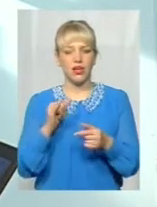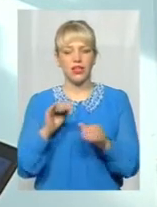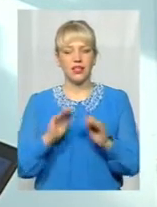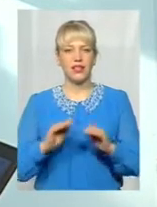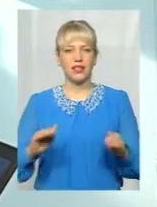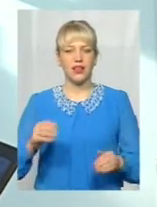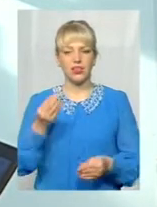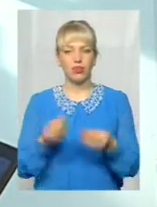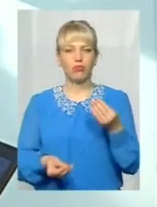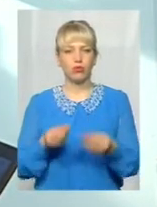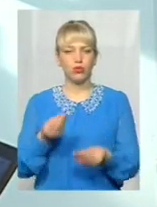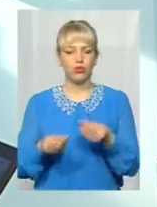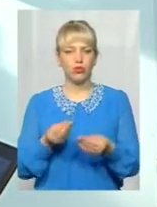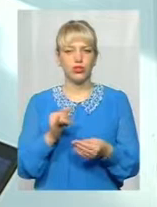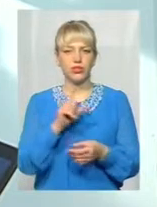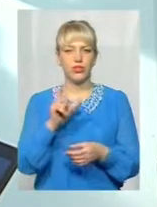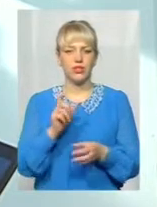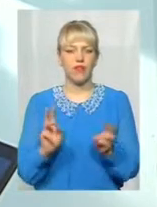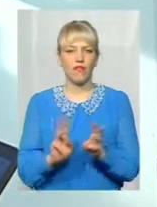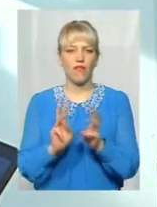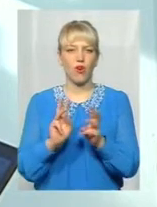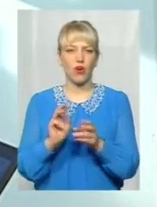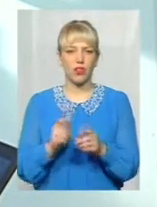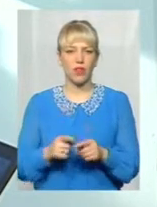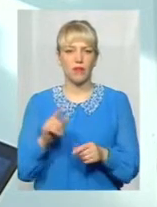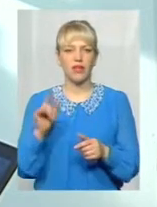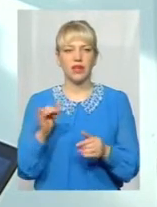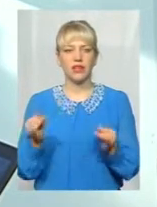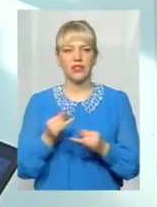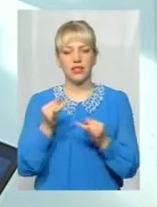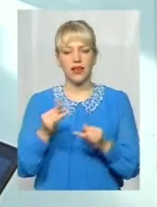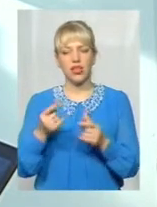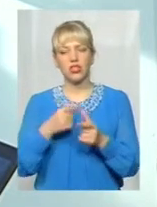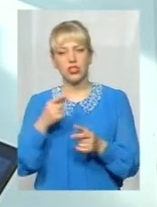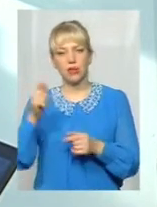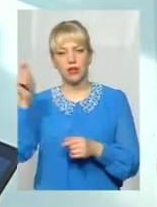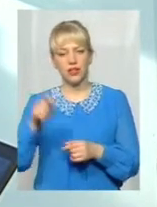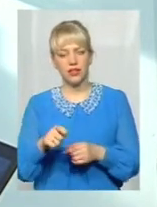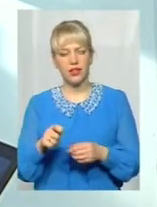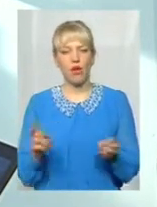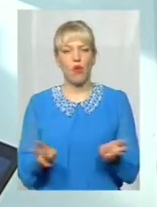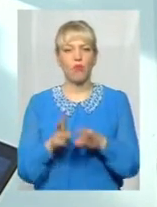і просто людська цікавість навіть таке буває, чи приїдуть пожежники, чи не приїдуть. Тому